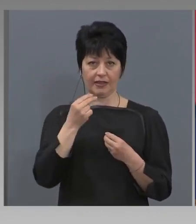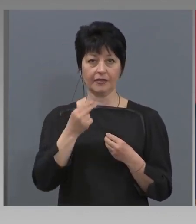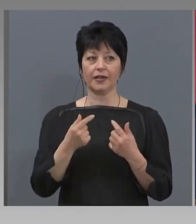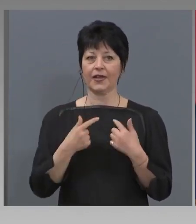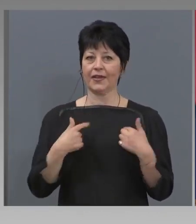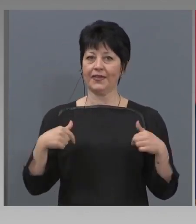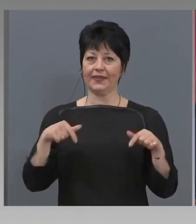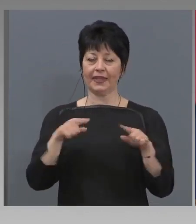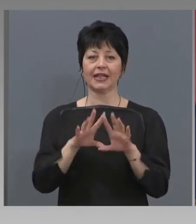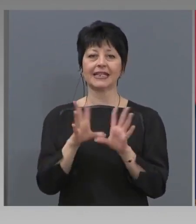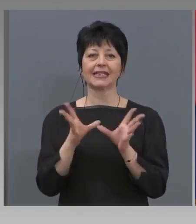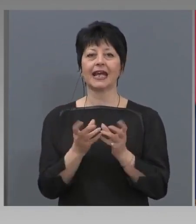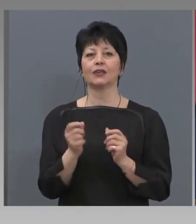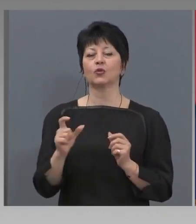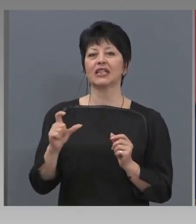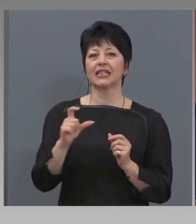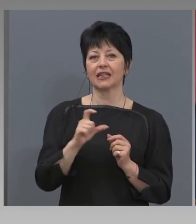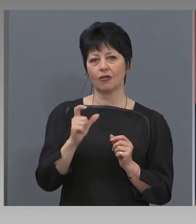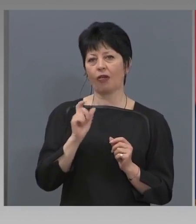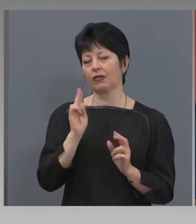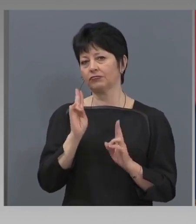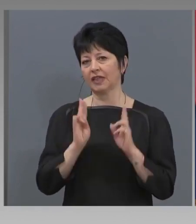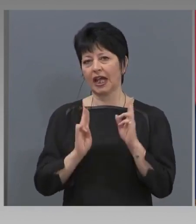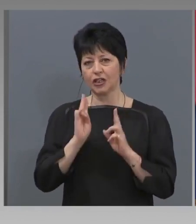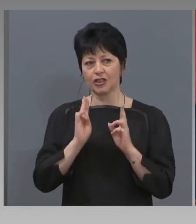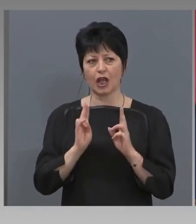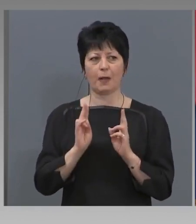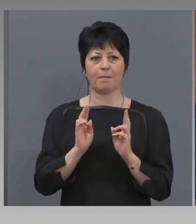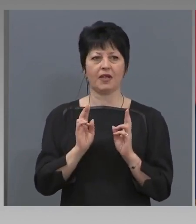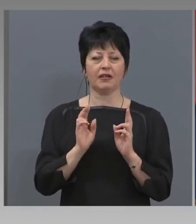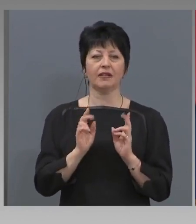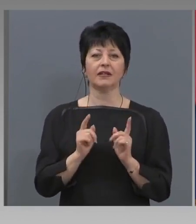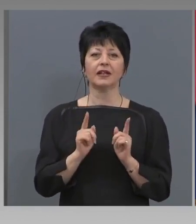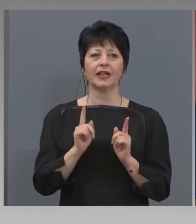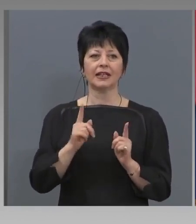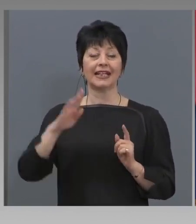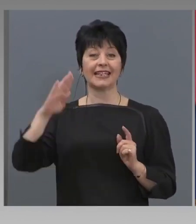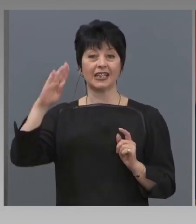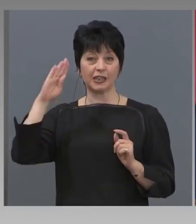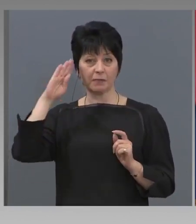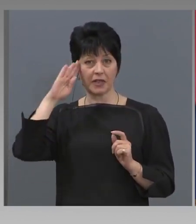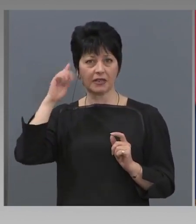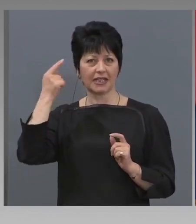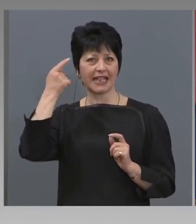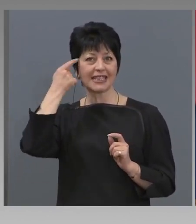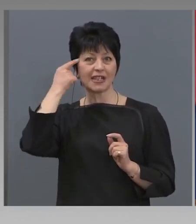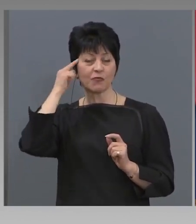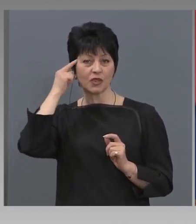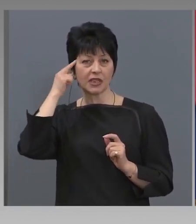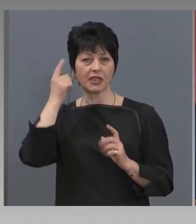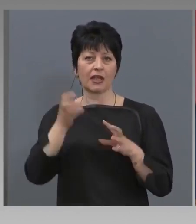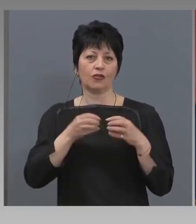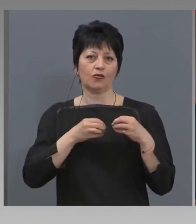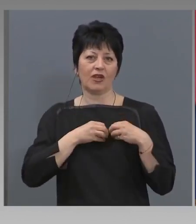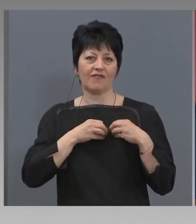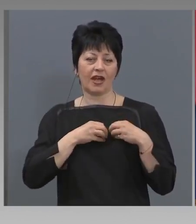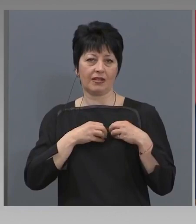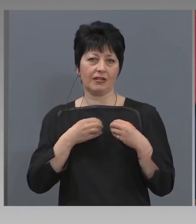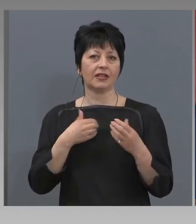Ние заедно с Ино да решихме, действително на дисциплината, самосъзнанието и вярата да заложим.